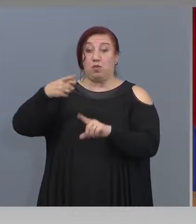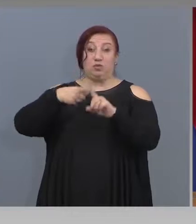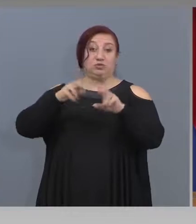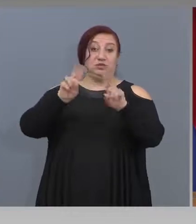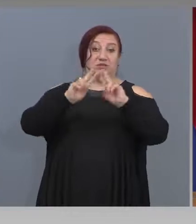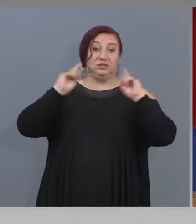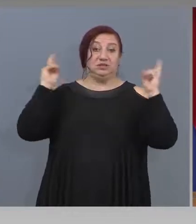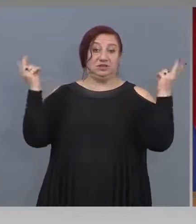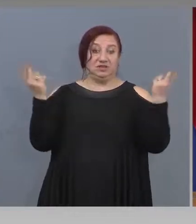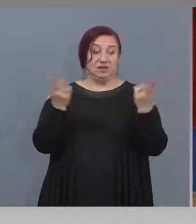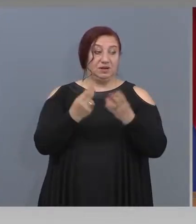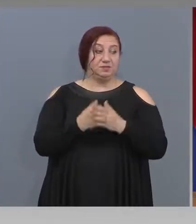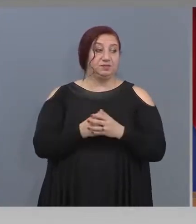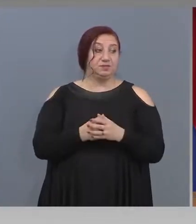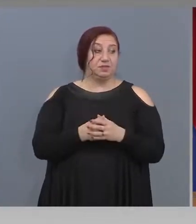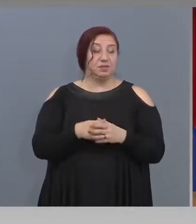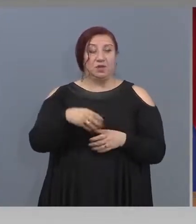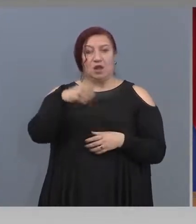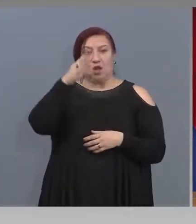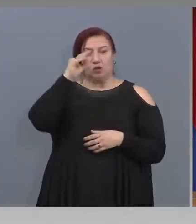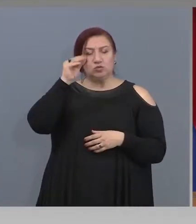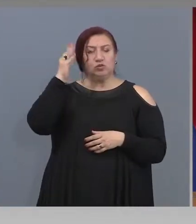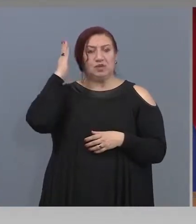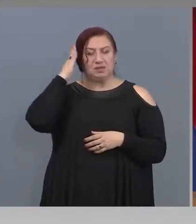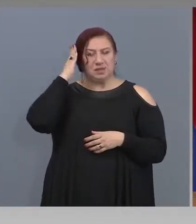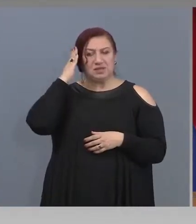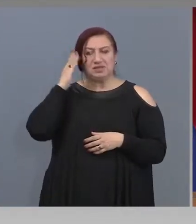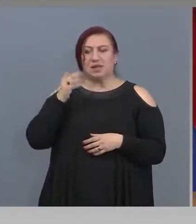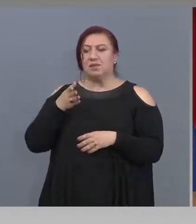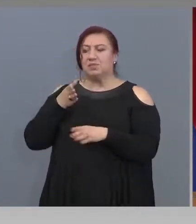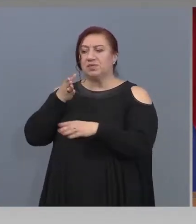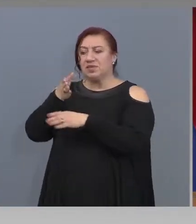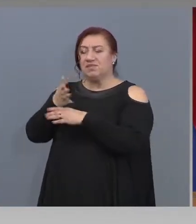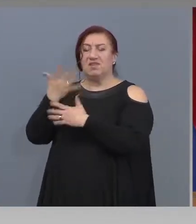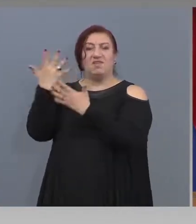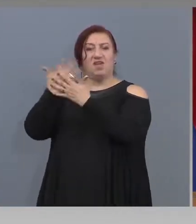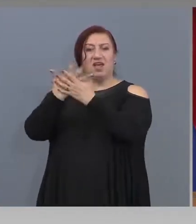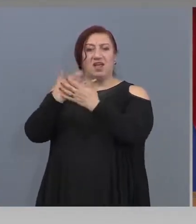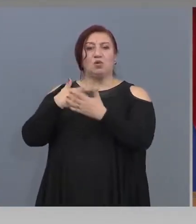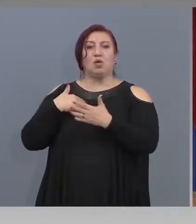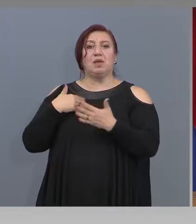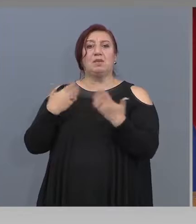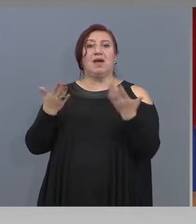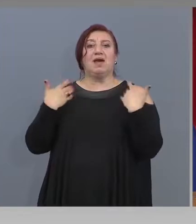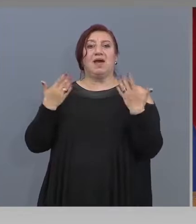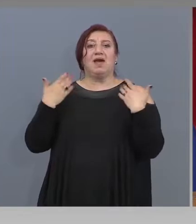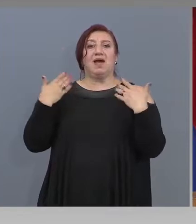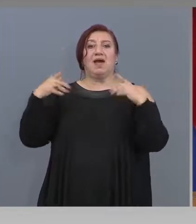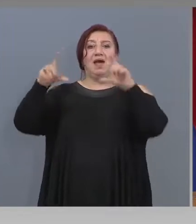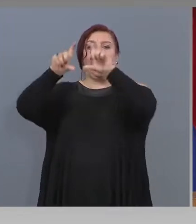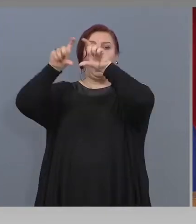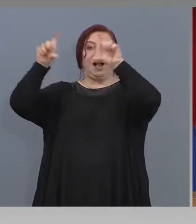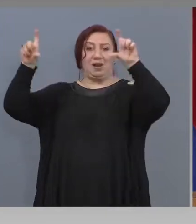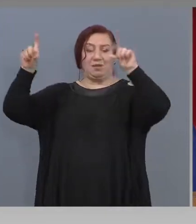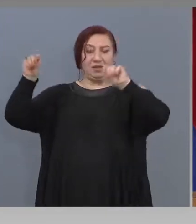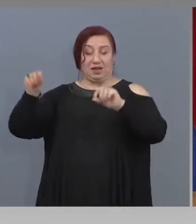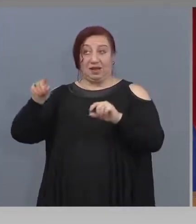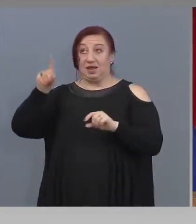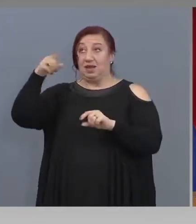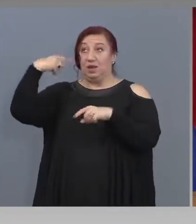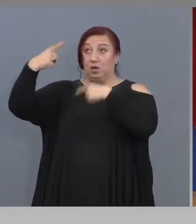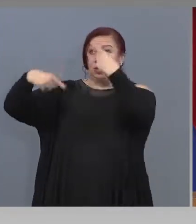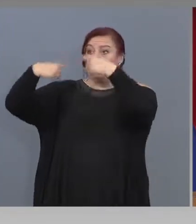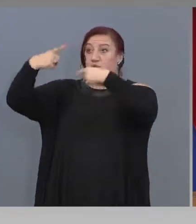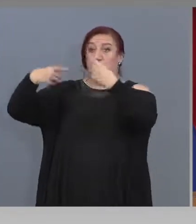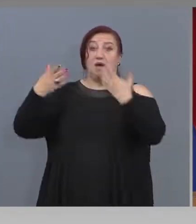Господин министр, извинете, а в кината има климатизация, знаем, тя носи зарази, тя ще